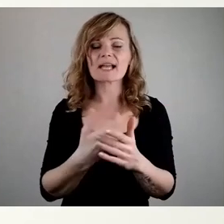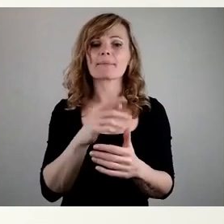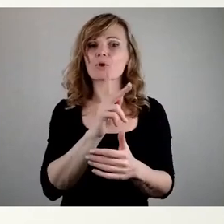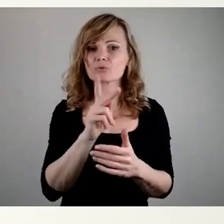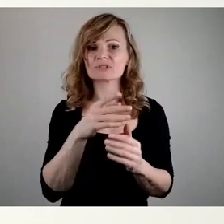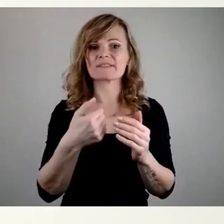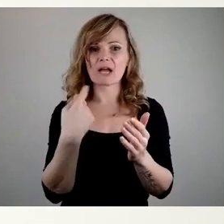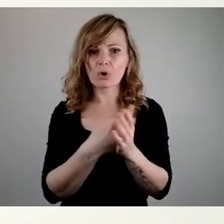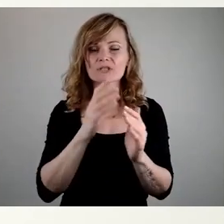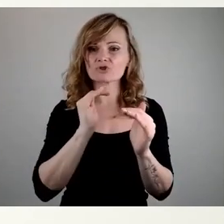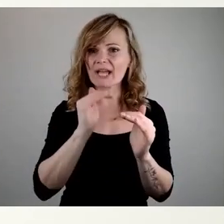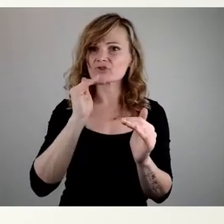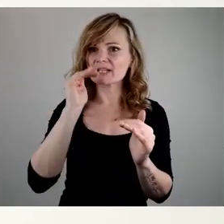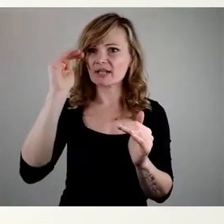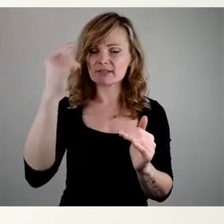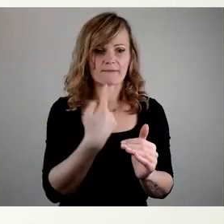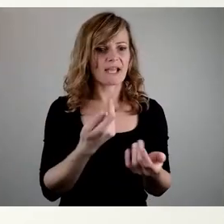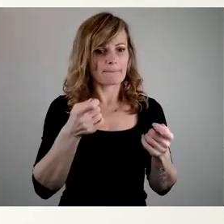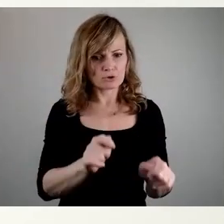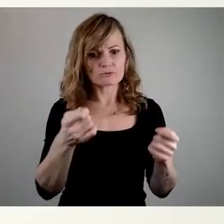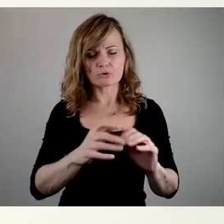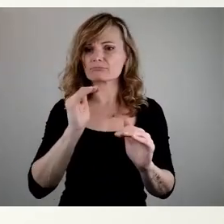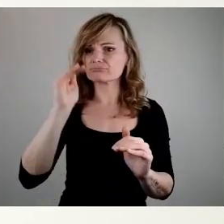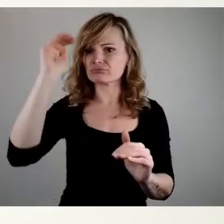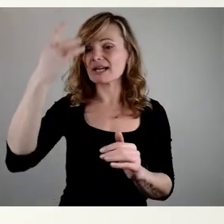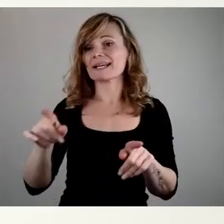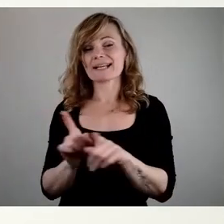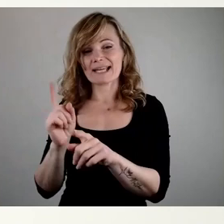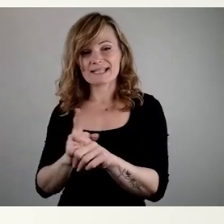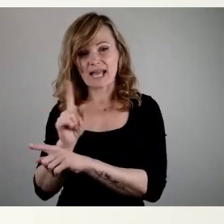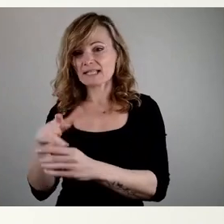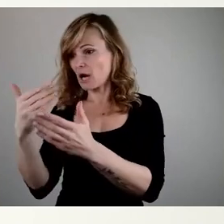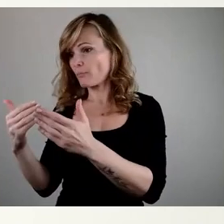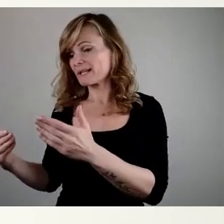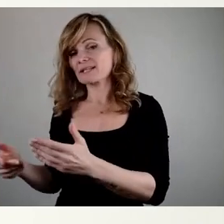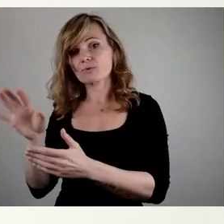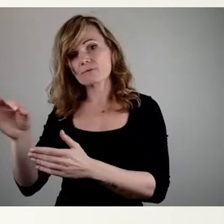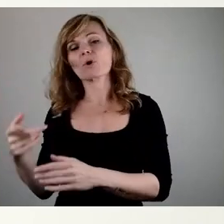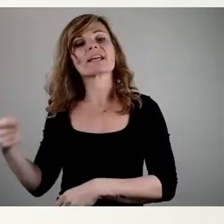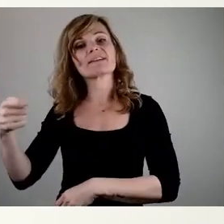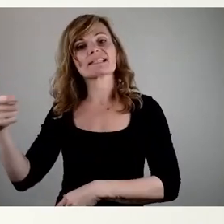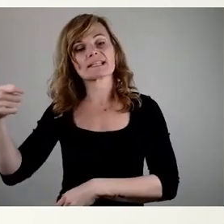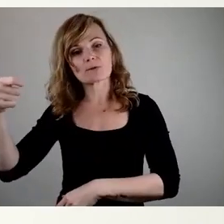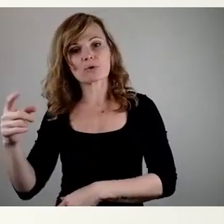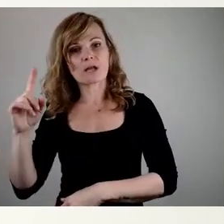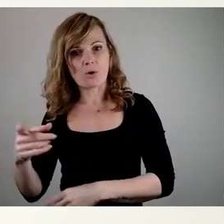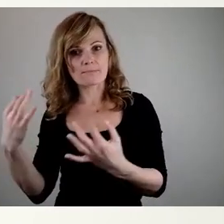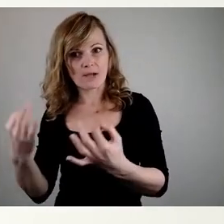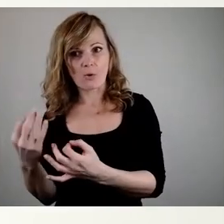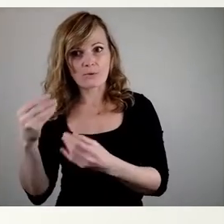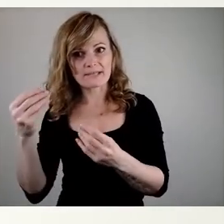aber gleichzeitig natürlich argumentiere, dass ich natürlich bei den Investitionen entsprechend auch Mittel brauche, um